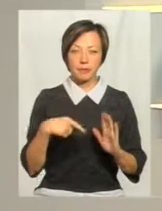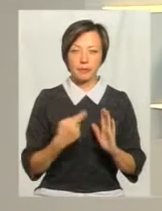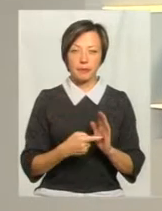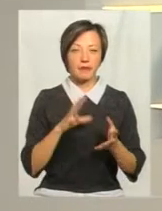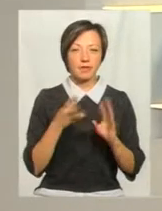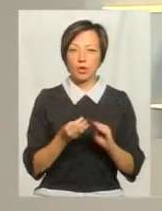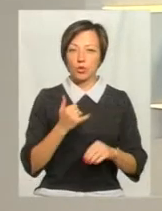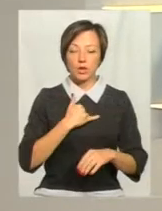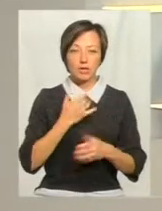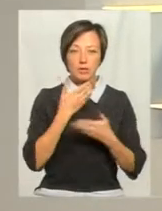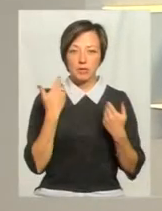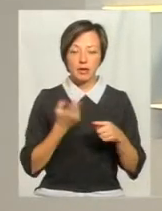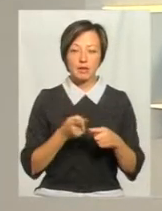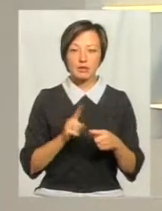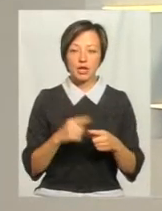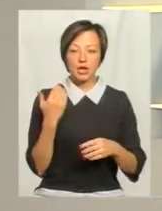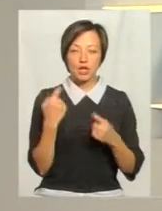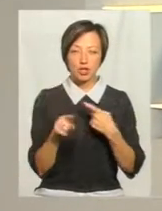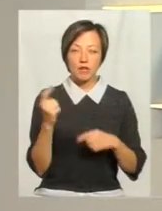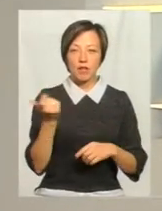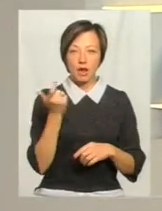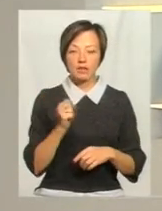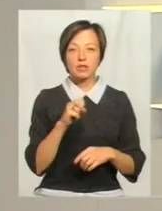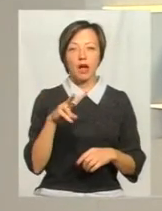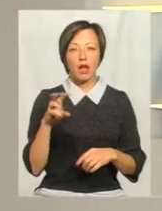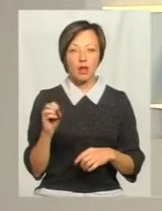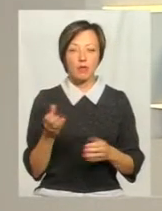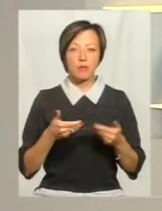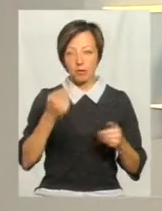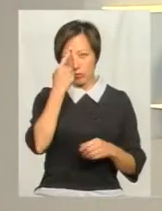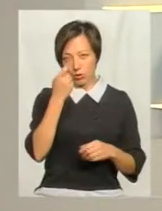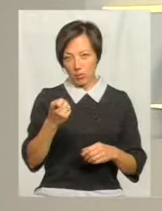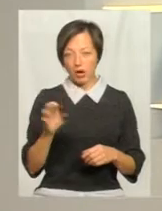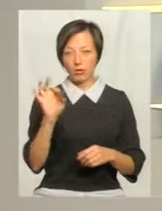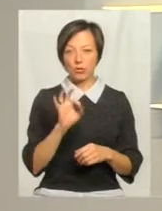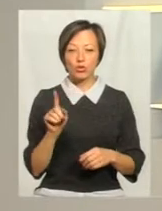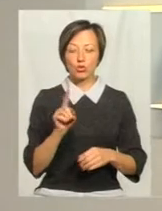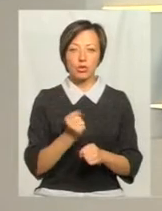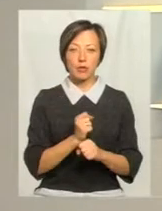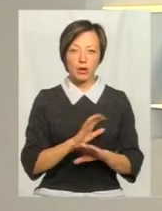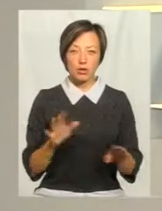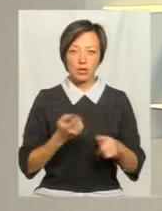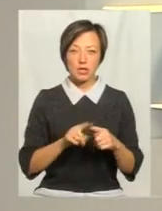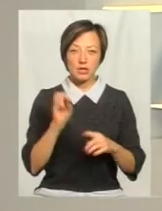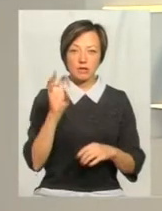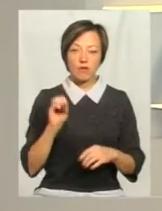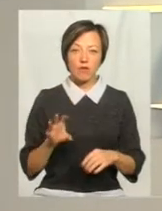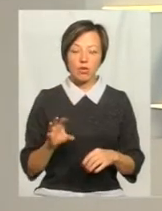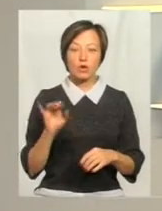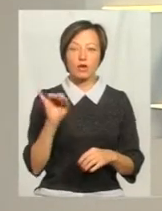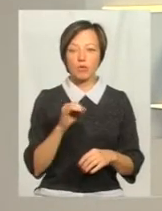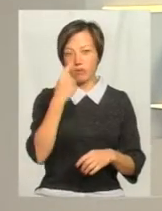взагалі в нас немає, тому що це є інша власність, але ми повідомляємо їм про те, що не працює даний світлофорний об'єкт,